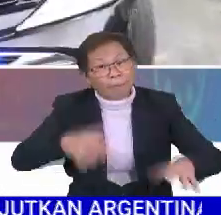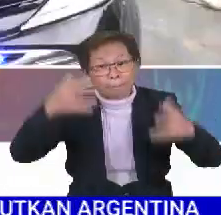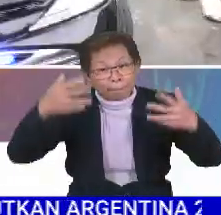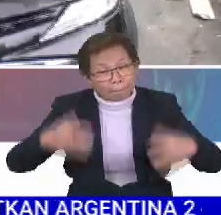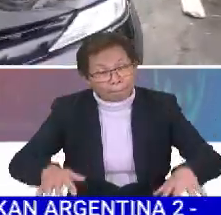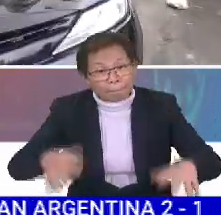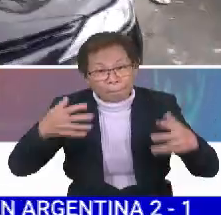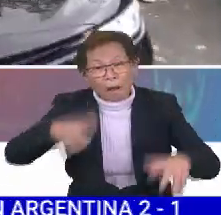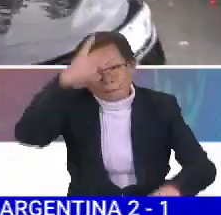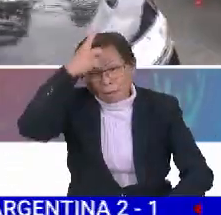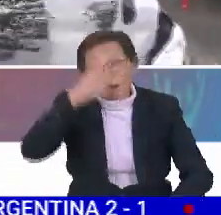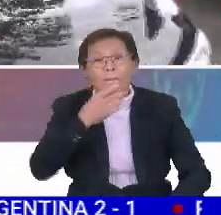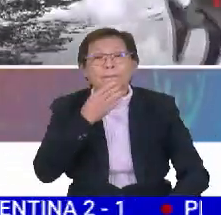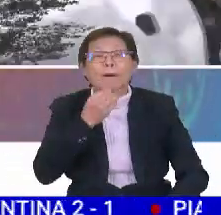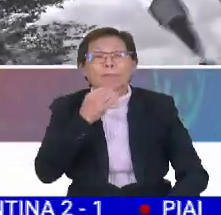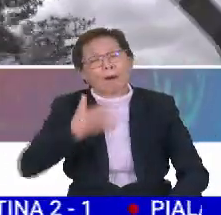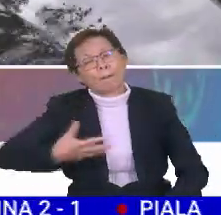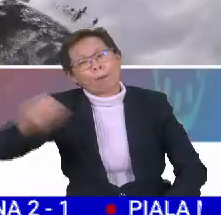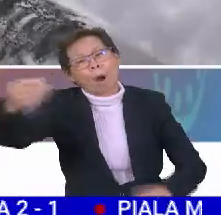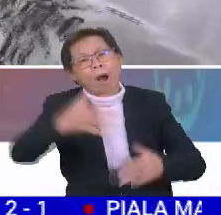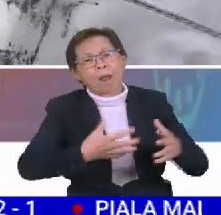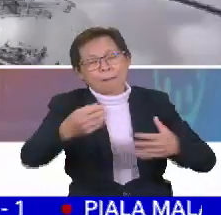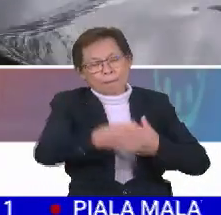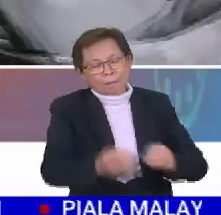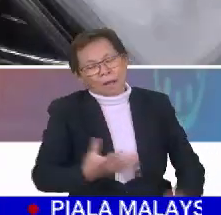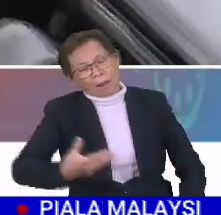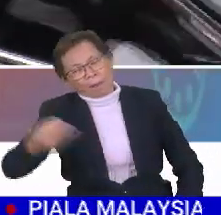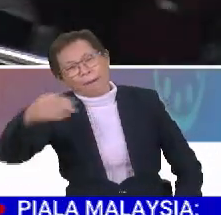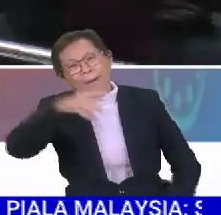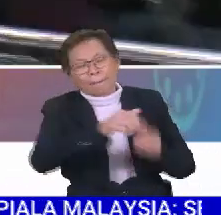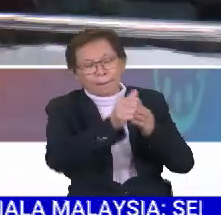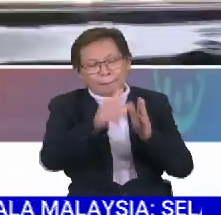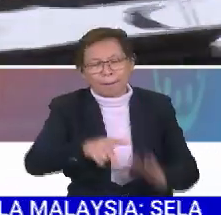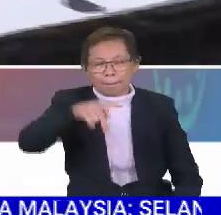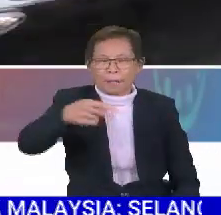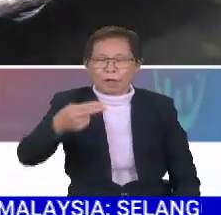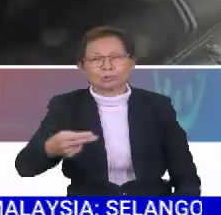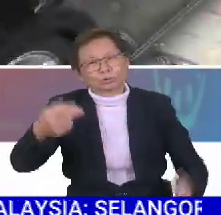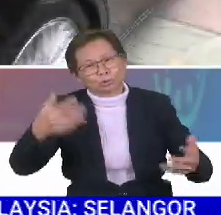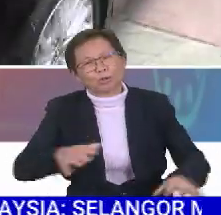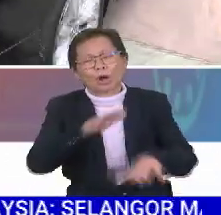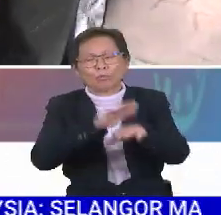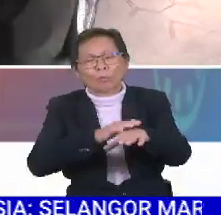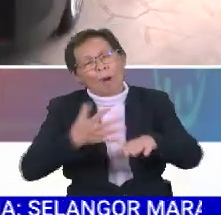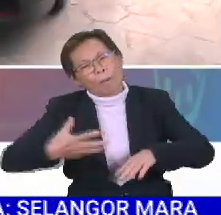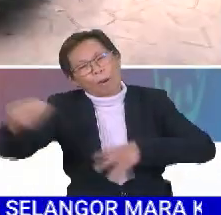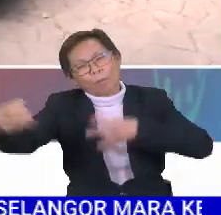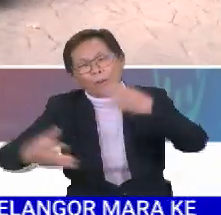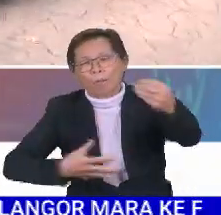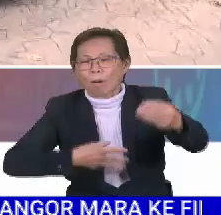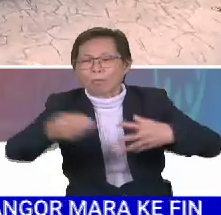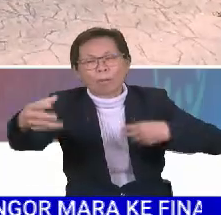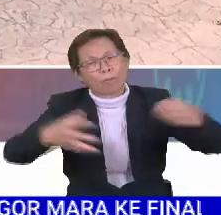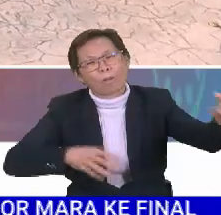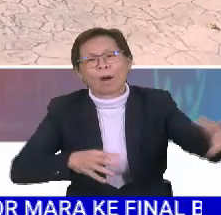Dato' Sri Anwar pulang meninggalkan pejabatnya, pimpinan PH telah pun berangsur sedikit demi sedikit